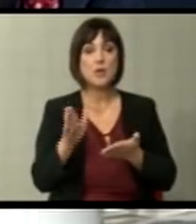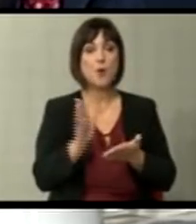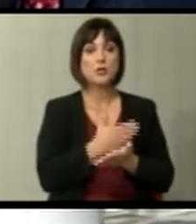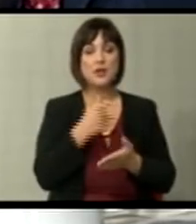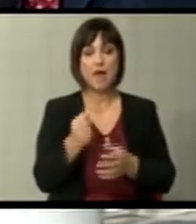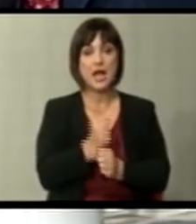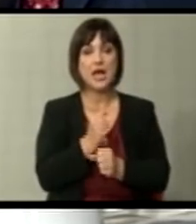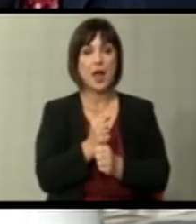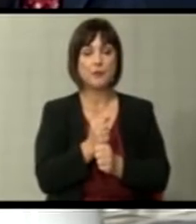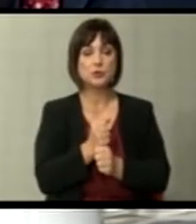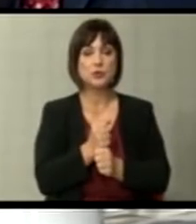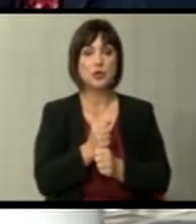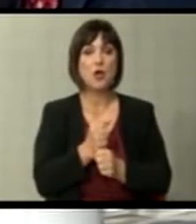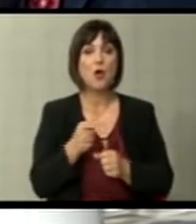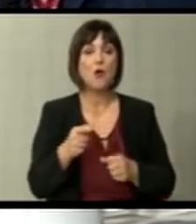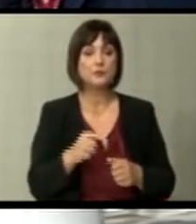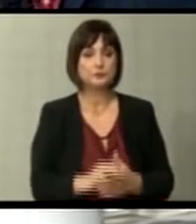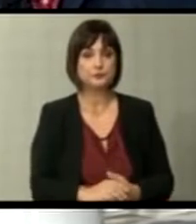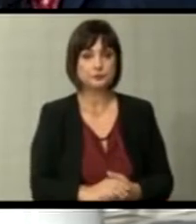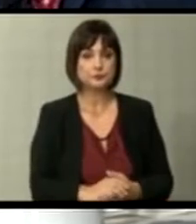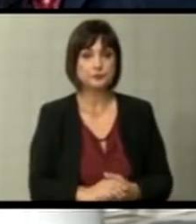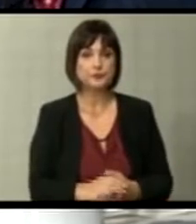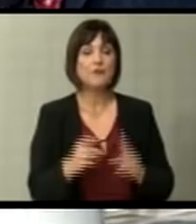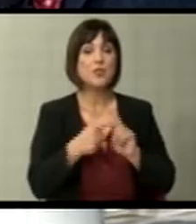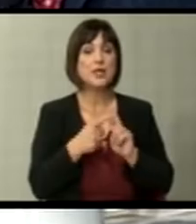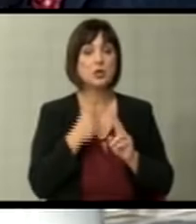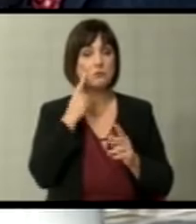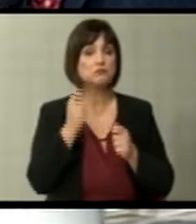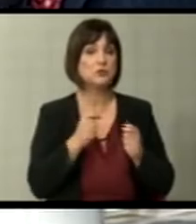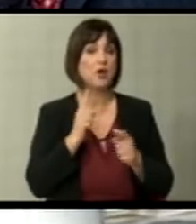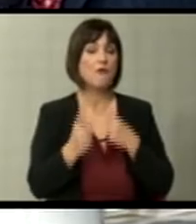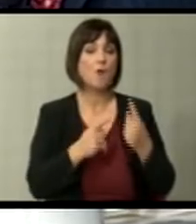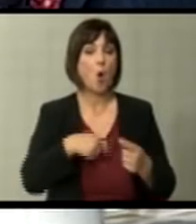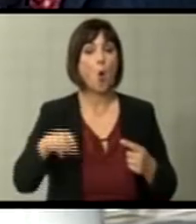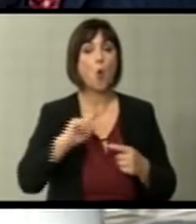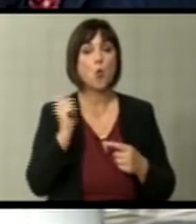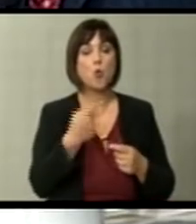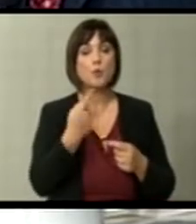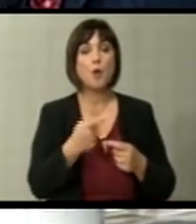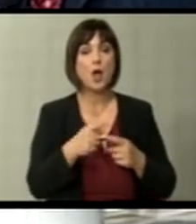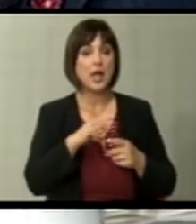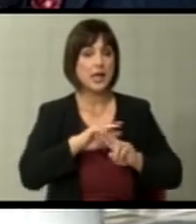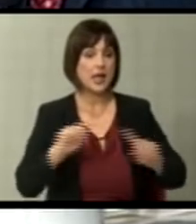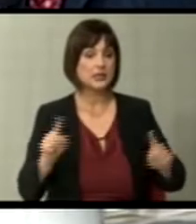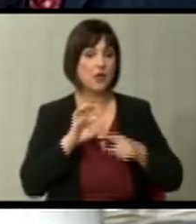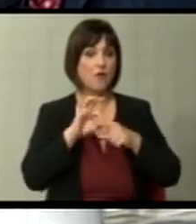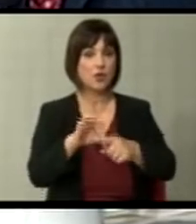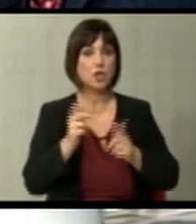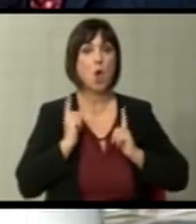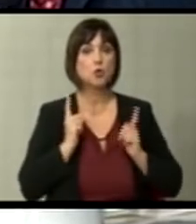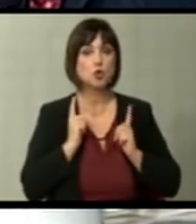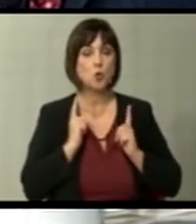така работите бидеќи НАТО е известна ситуација Во околности кога поинако би ги менаджирале